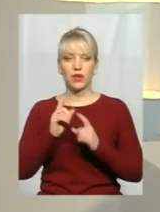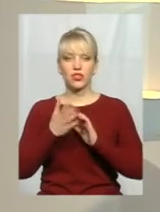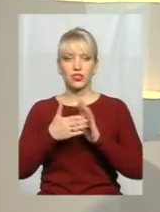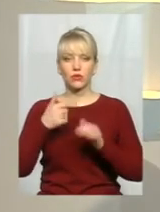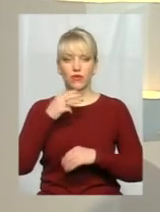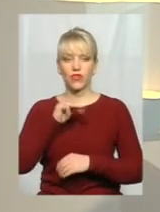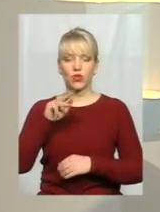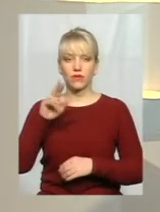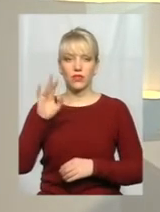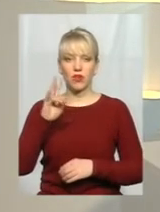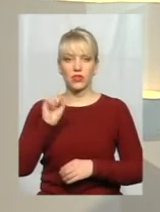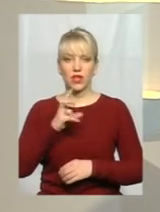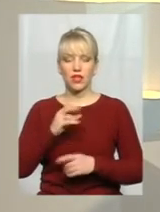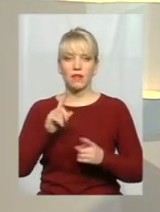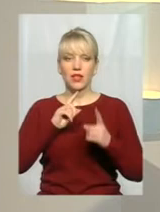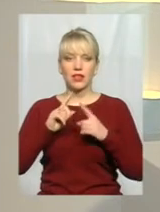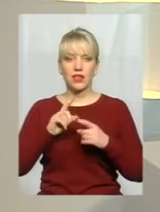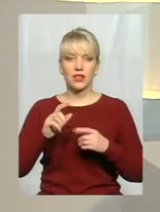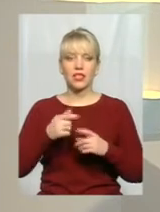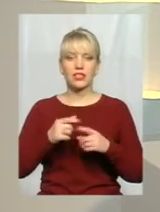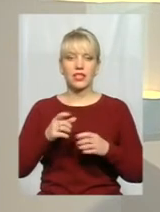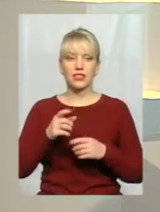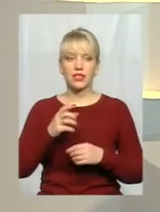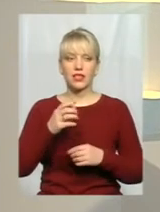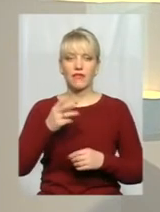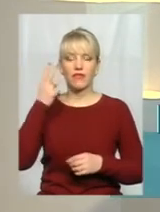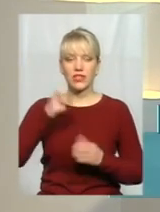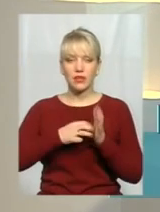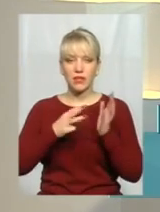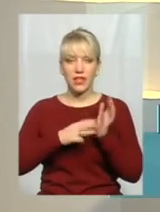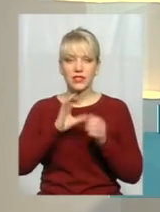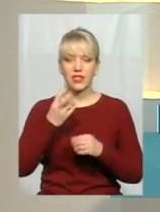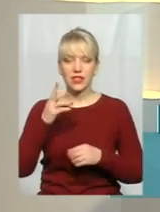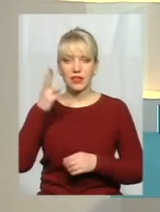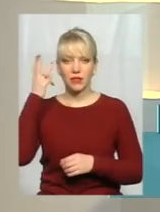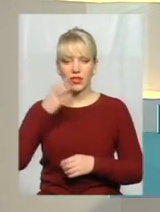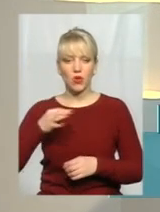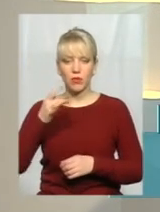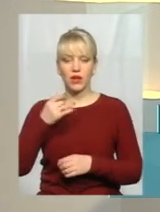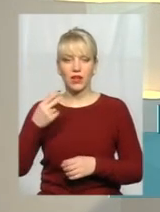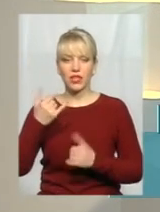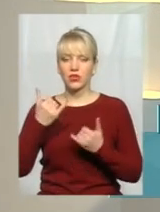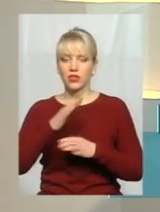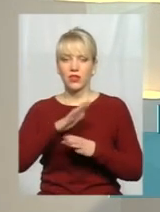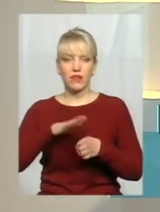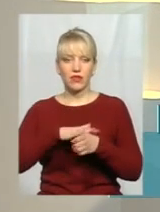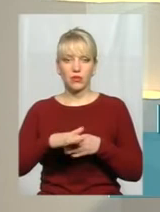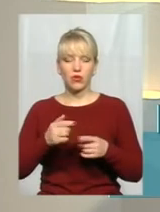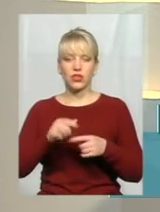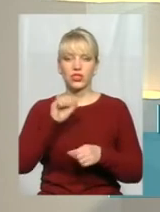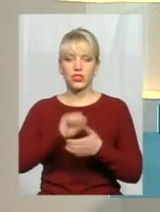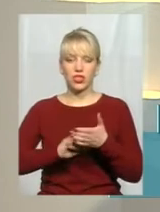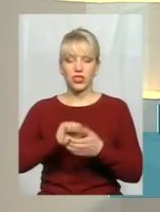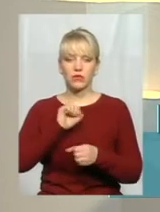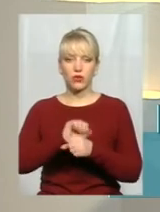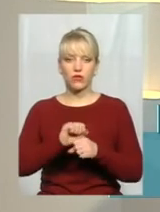Оксана Фіновська. Пленерне засідання 18-ї сесії Хмельницької обласної ради сьогодні не відбулося. Через блокування трибуни